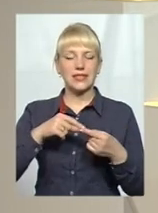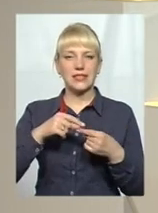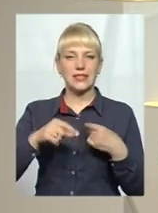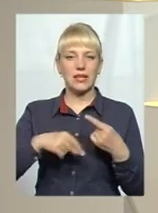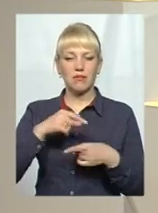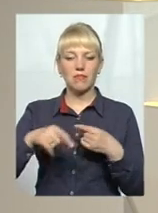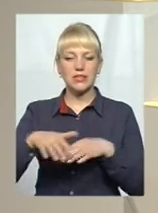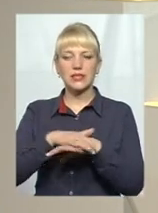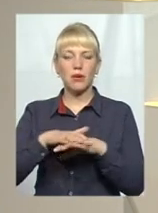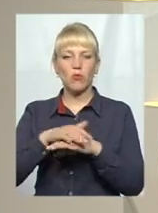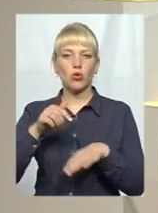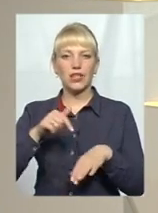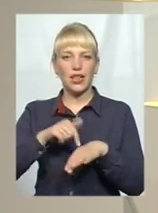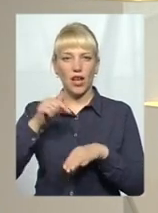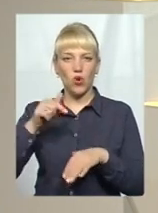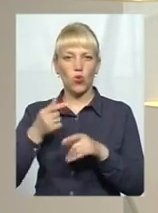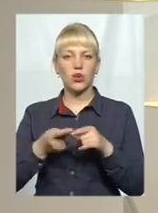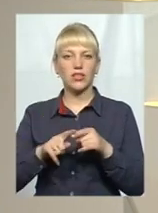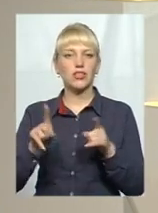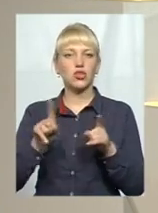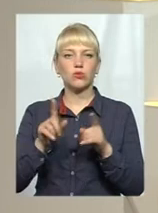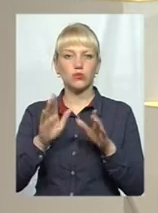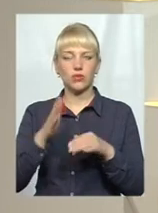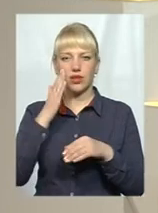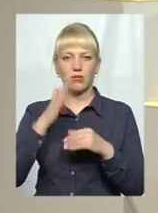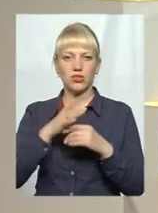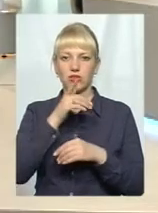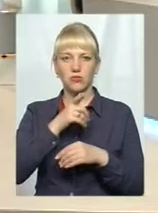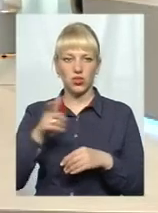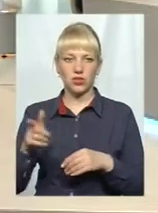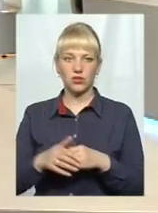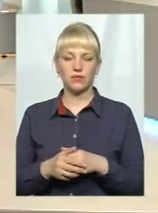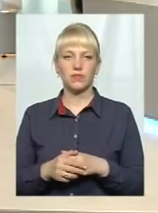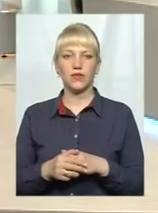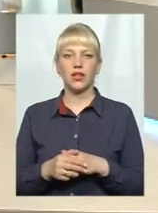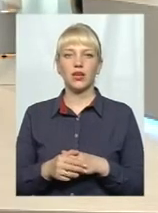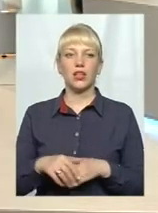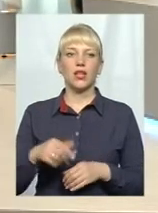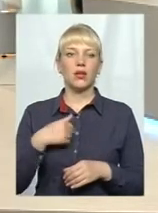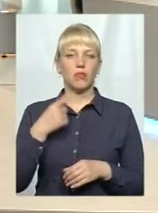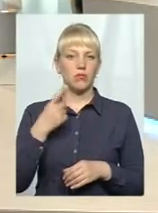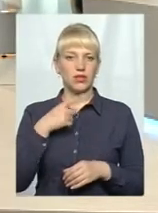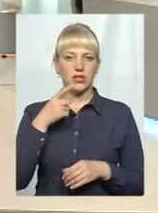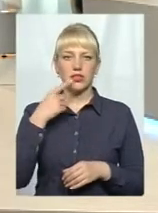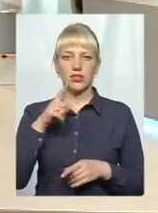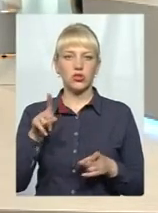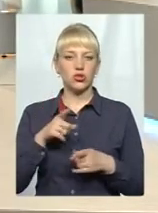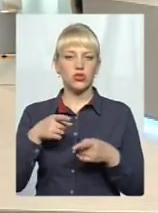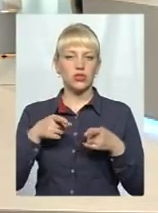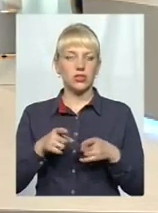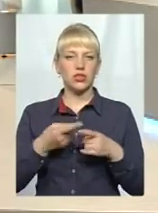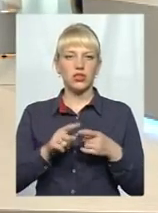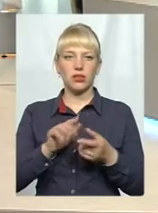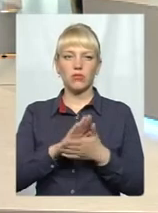те, що має відбутися в найближчий час? Я по-перше скажу про те, що дійсно це положення